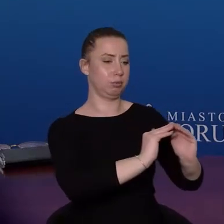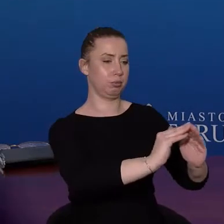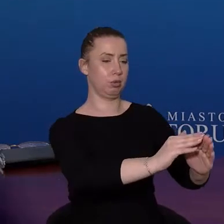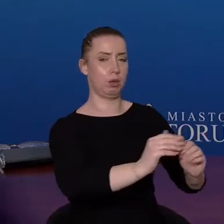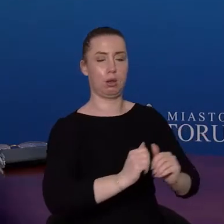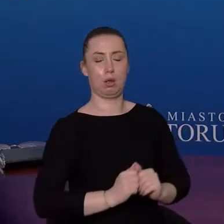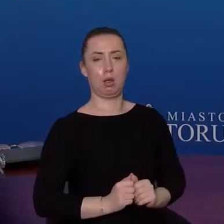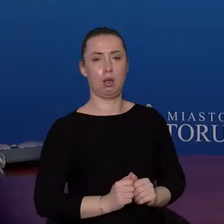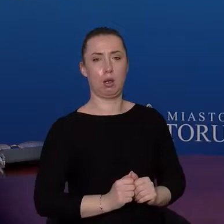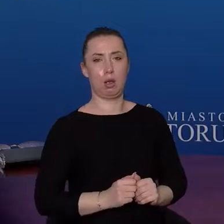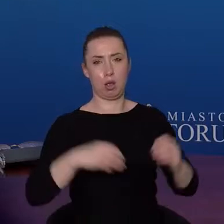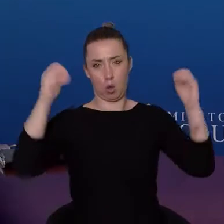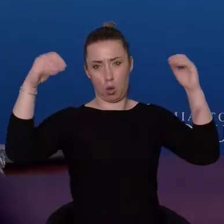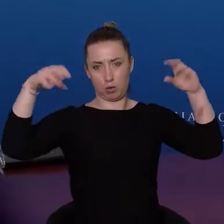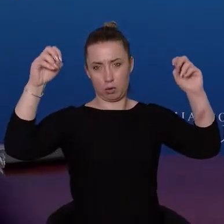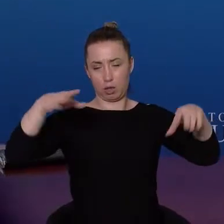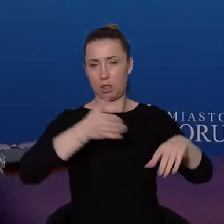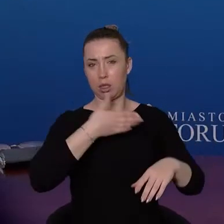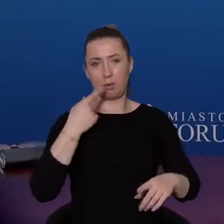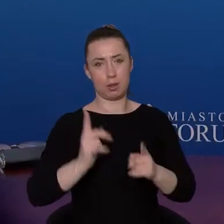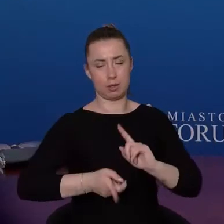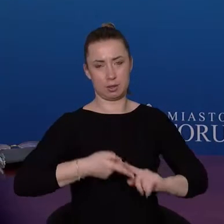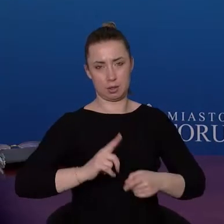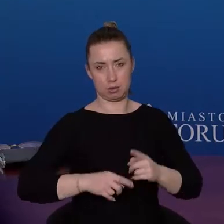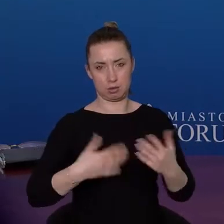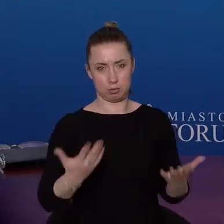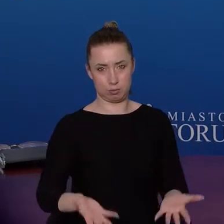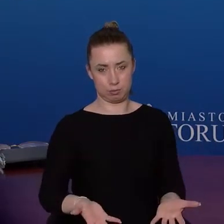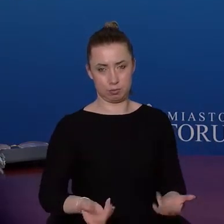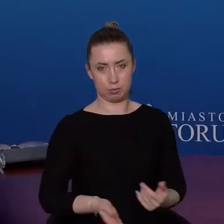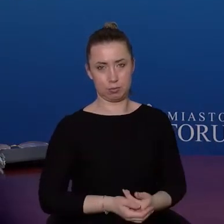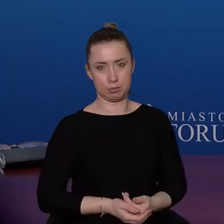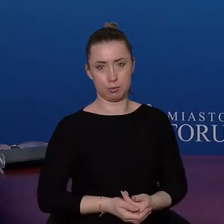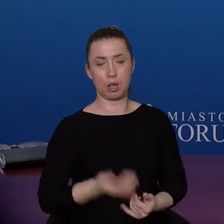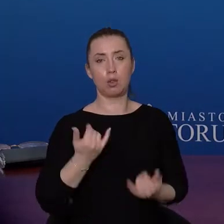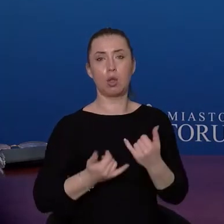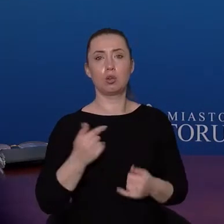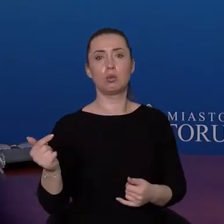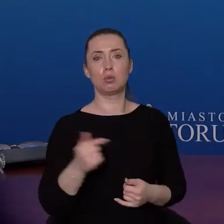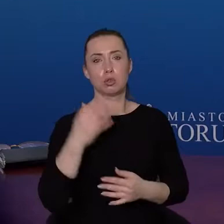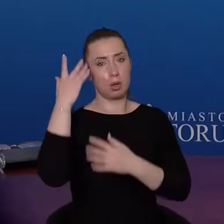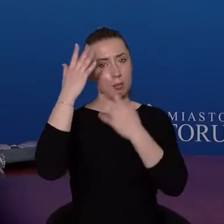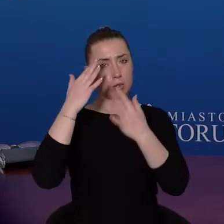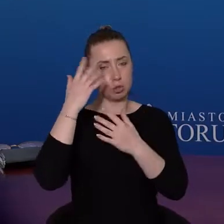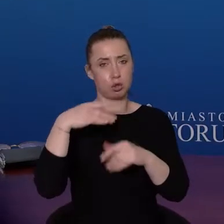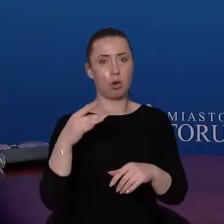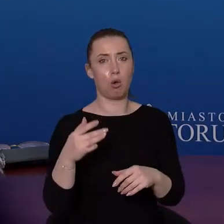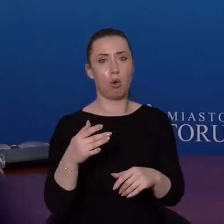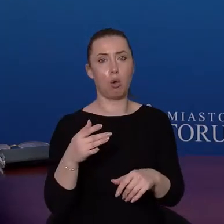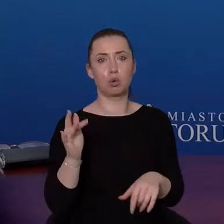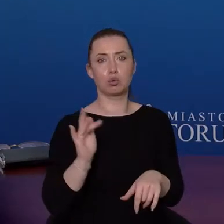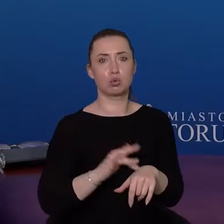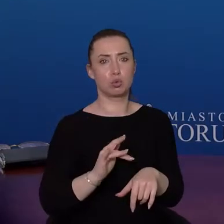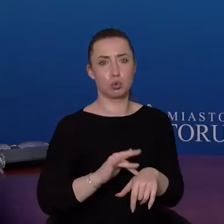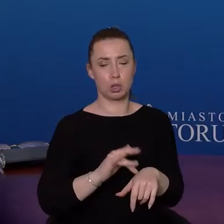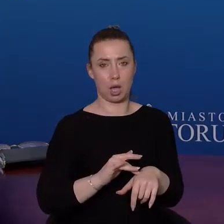oświetlenie tej szosy jest nadmierne. Przynajmniej w tym czasie, kiedy musimy myśleć o skutkach istotnego wzrostu